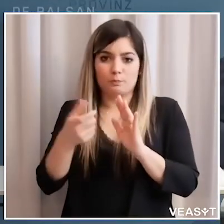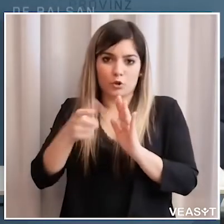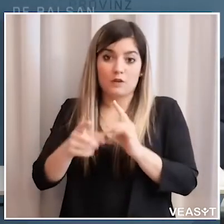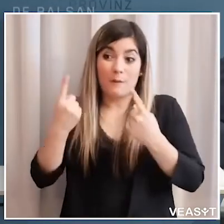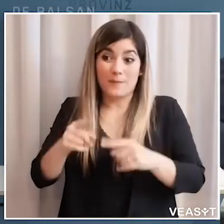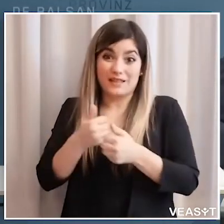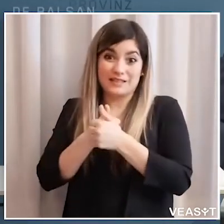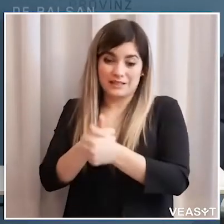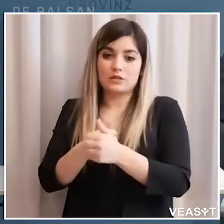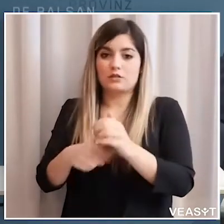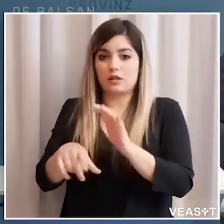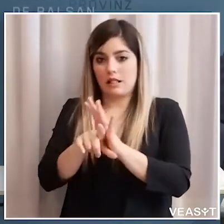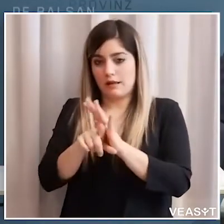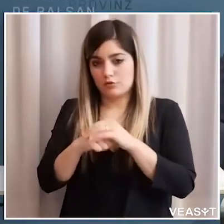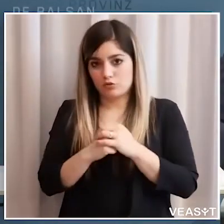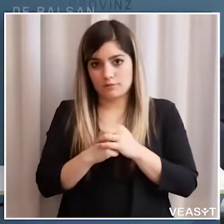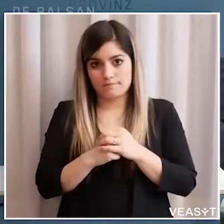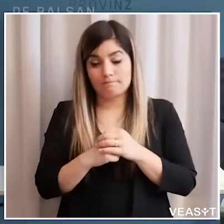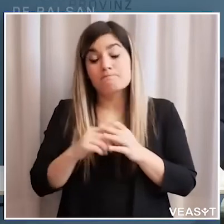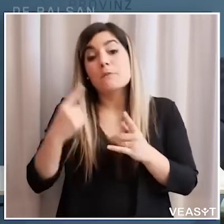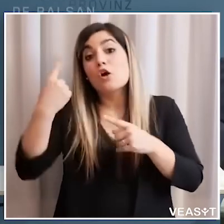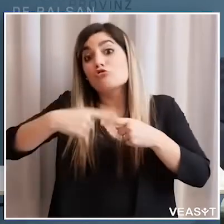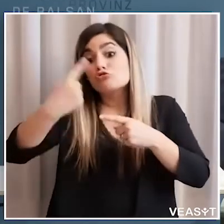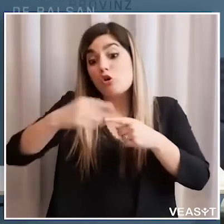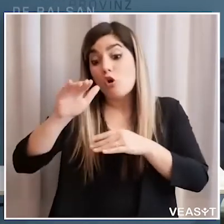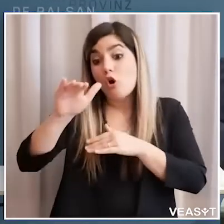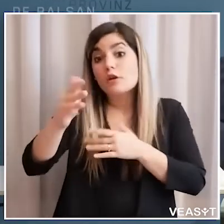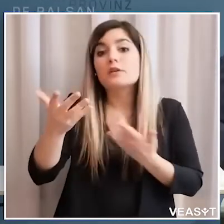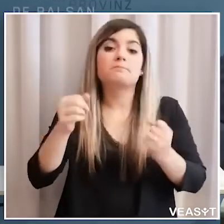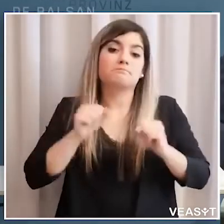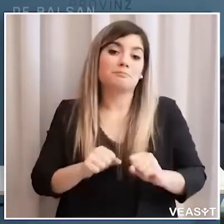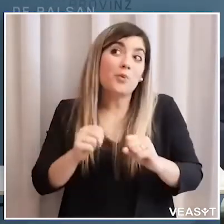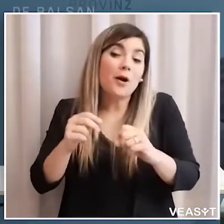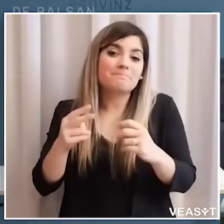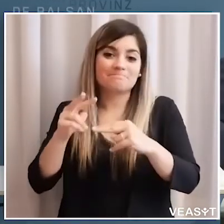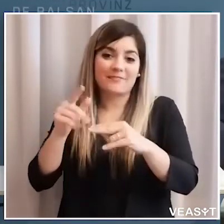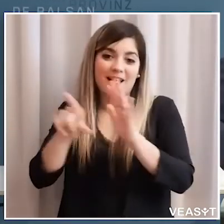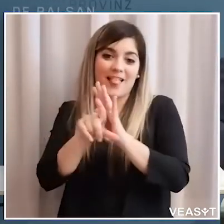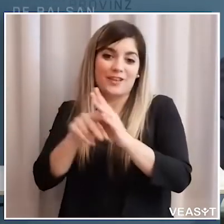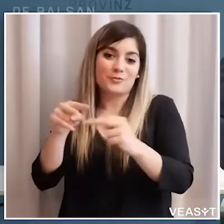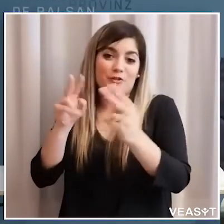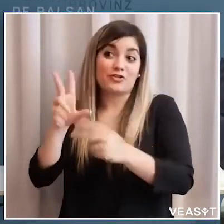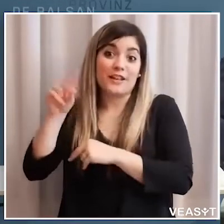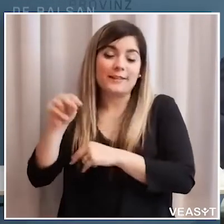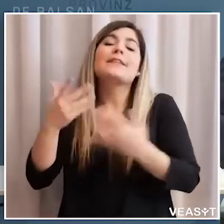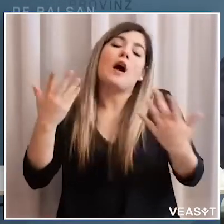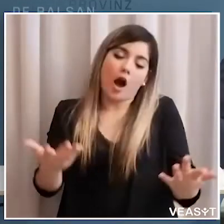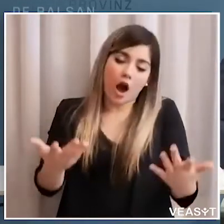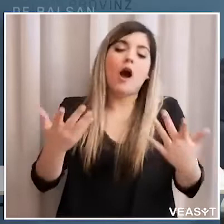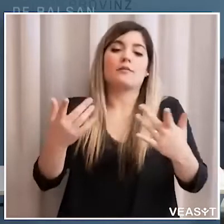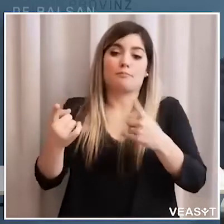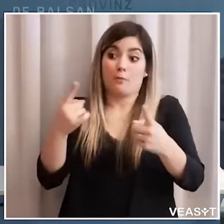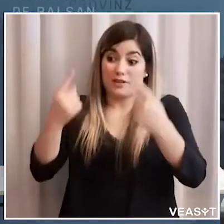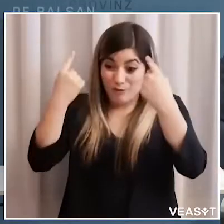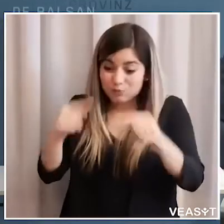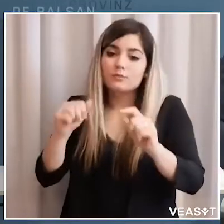regola con la normativa poi un giorno fra qualche giorno ci sarà forse anche una legge provinciale Trentina e allora le cose cambieranno